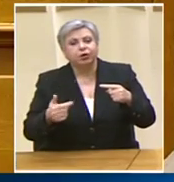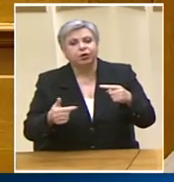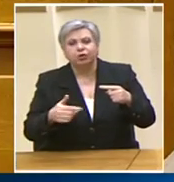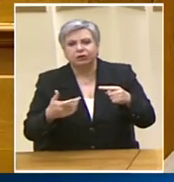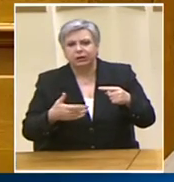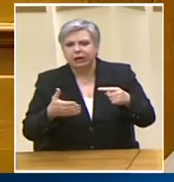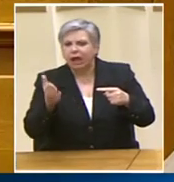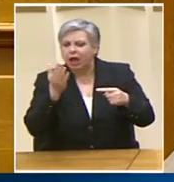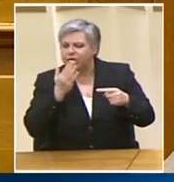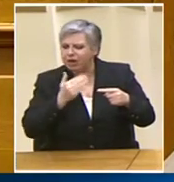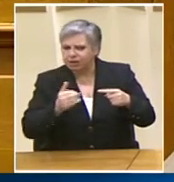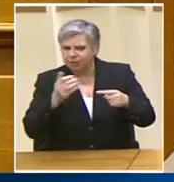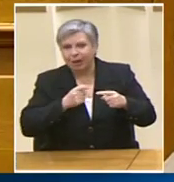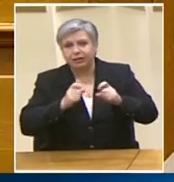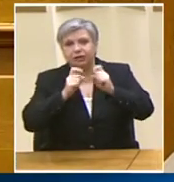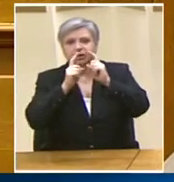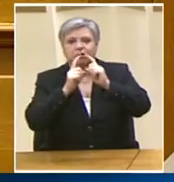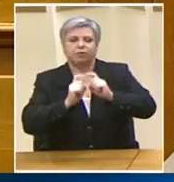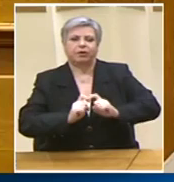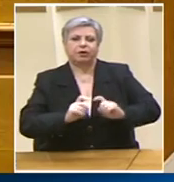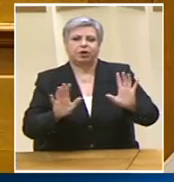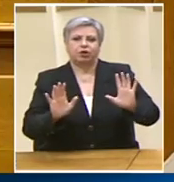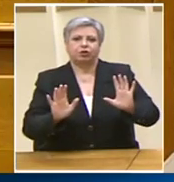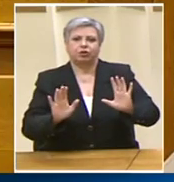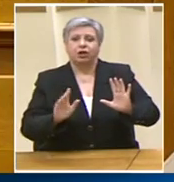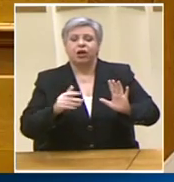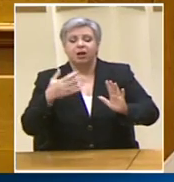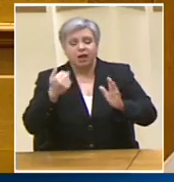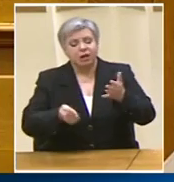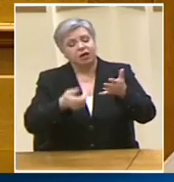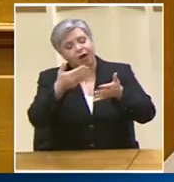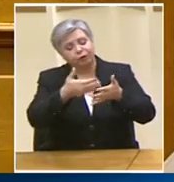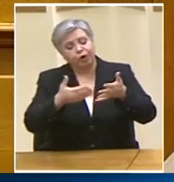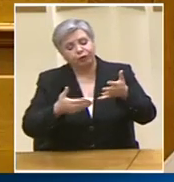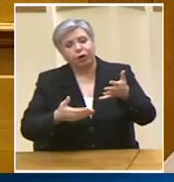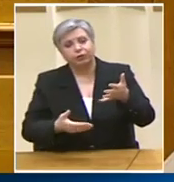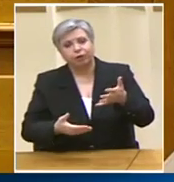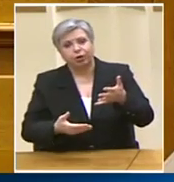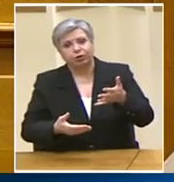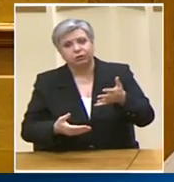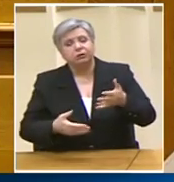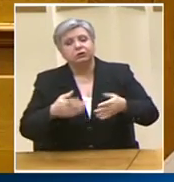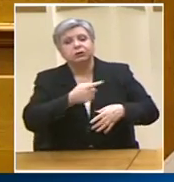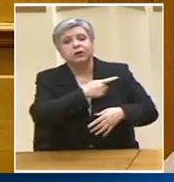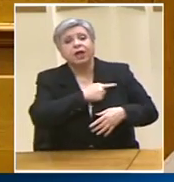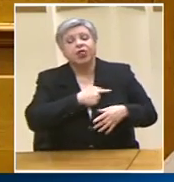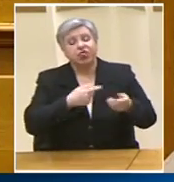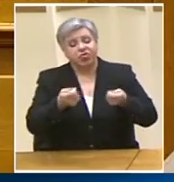αποτελούν μνημείο αδιαφάνειας ο διοικητής που θα διοριστεί με απόφαση του Πρωθυπουργού